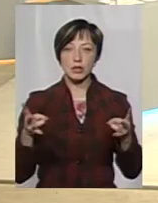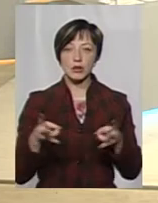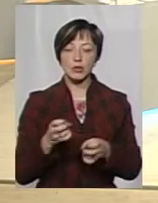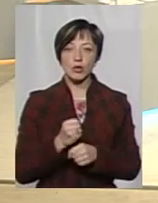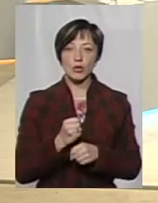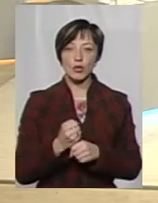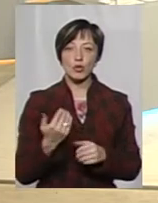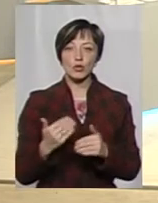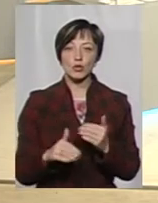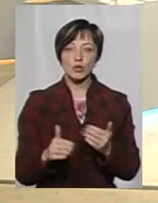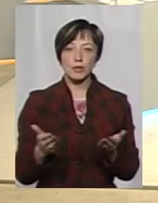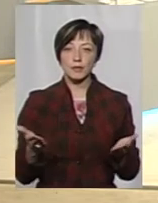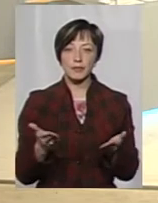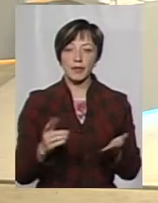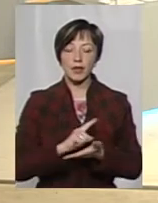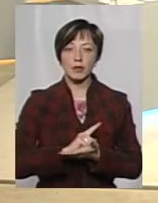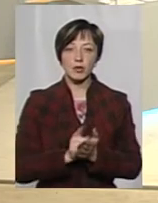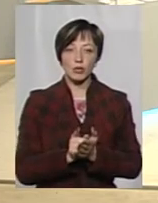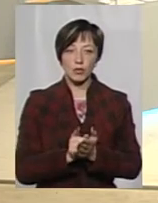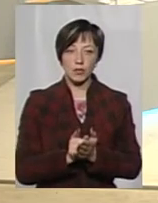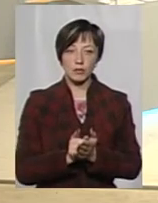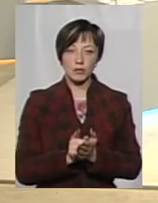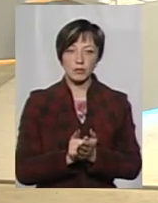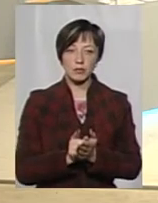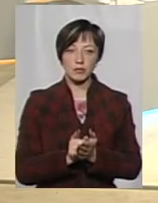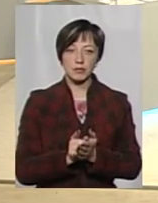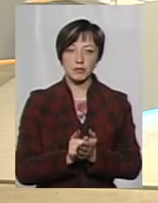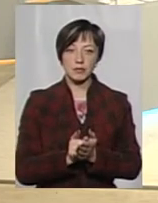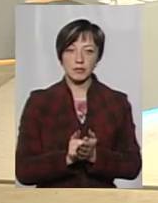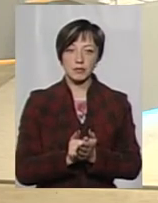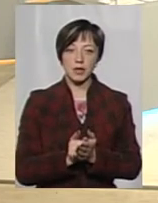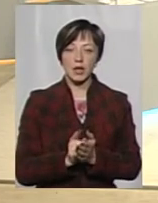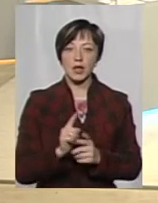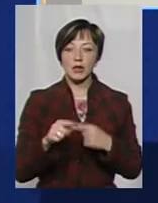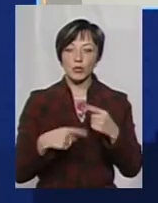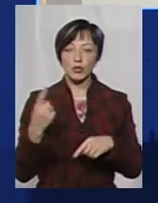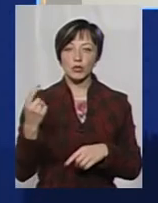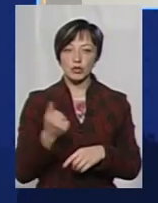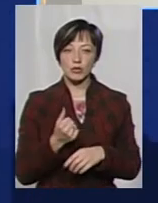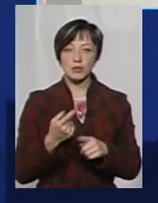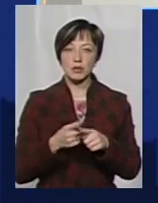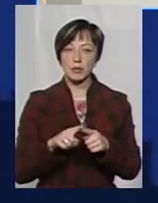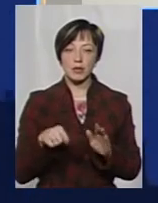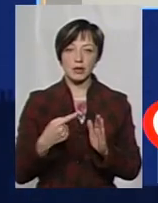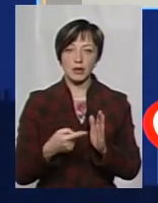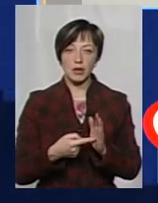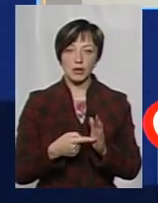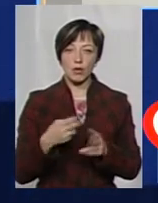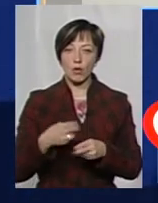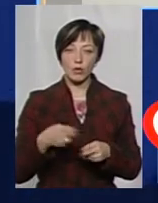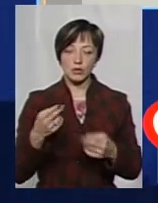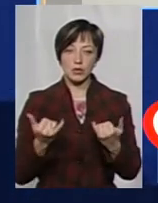уже терміново, досить терміново. На слідуючому тижні, звичайно. Якщо є можливість того, що це питання досить